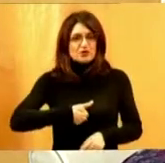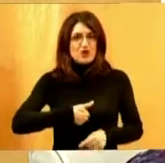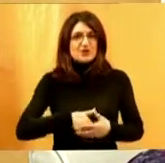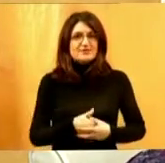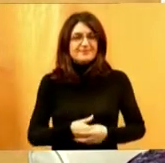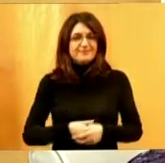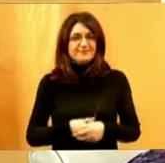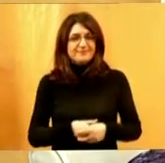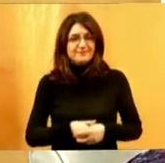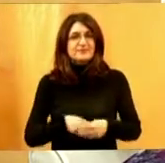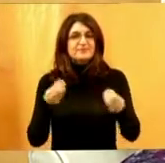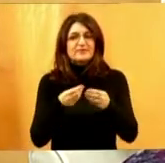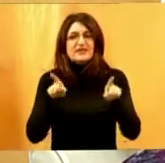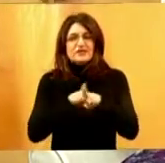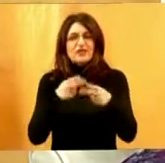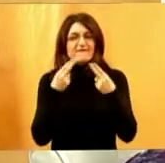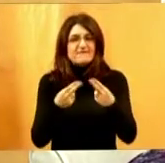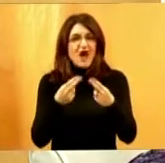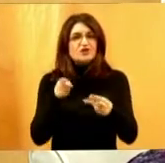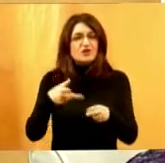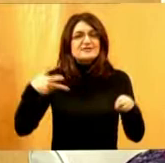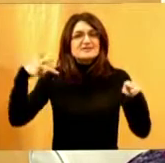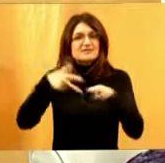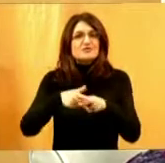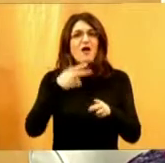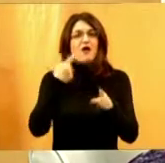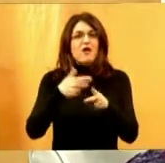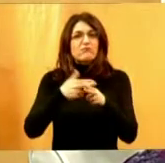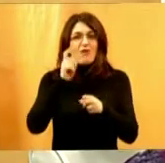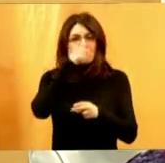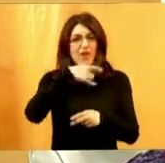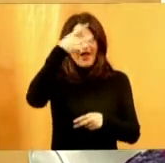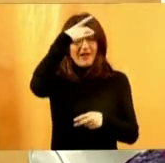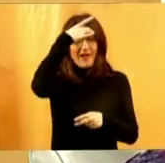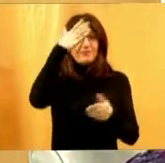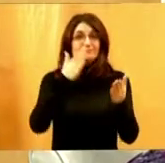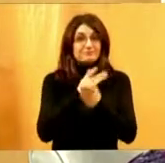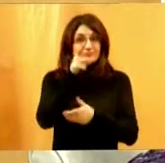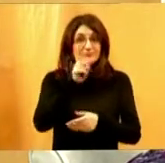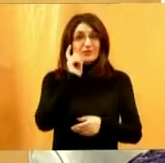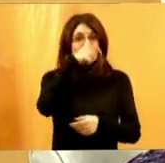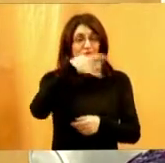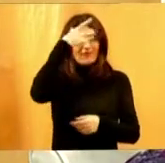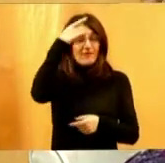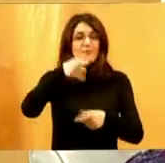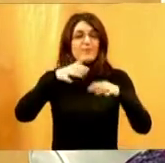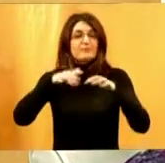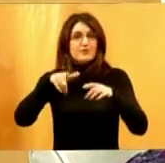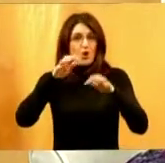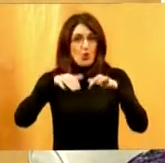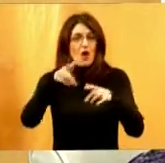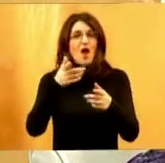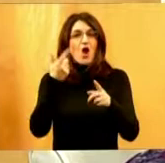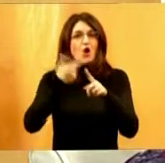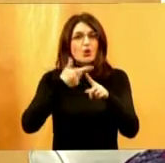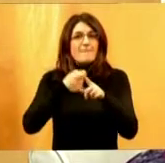I ono što je važno, što sam rekla, spričava glavobolju. Pa ako osjetite glavobolju, skuhajte jedan krumpir, malo ga